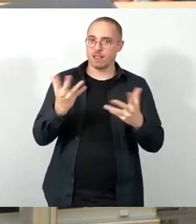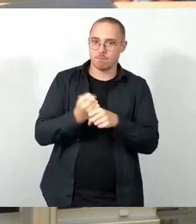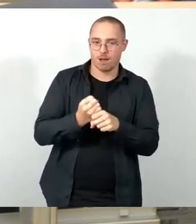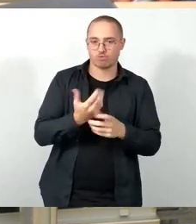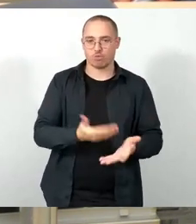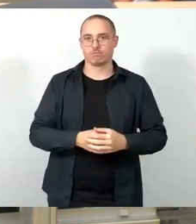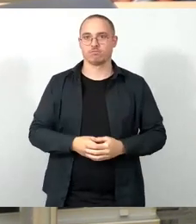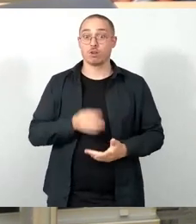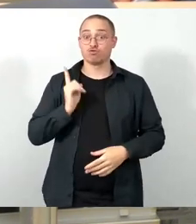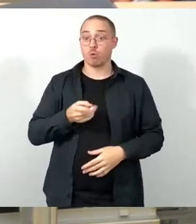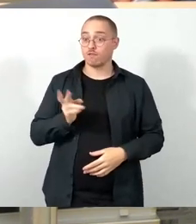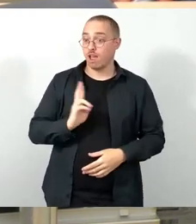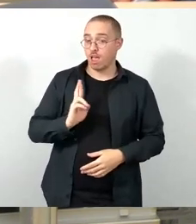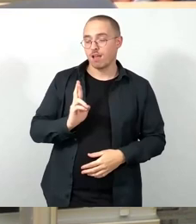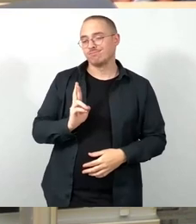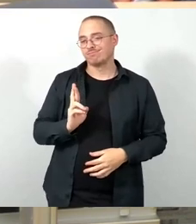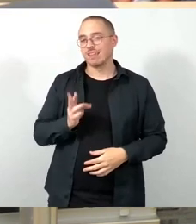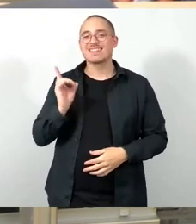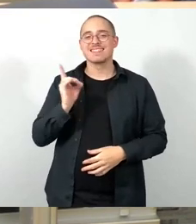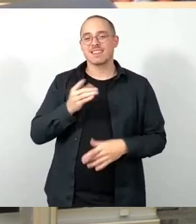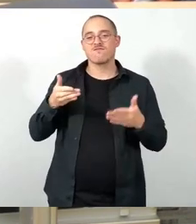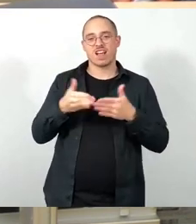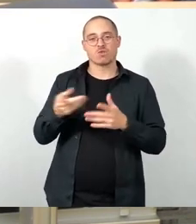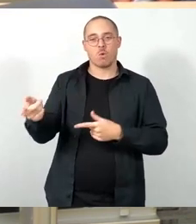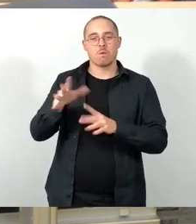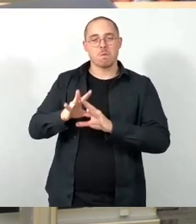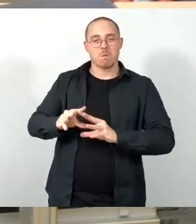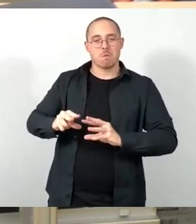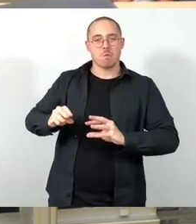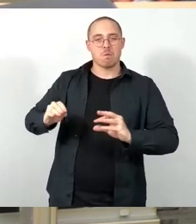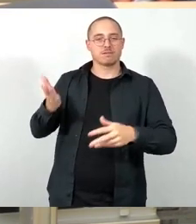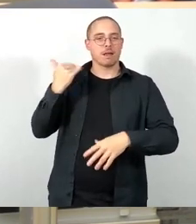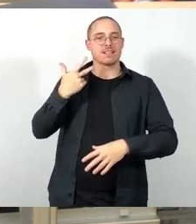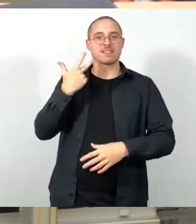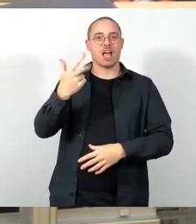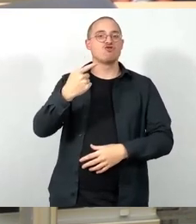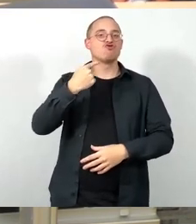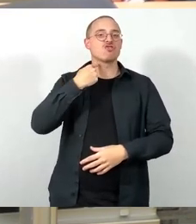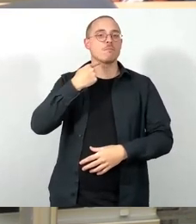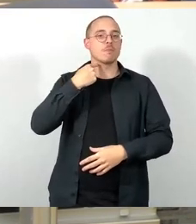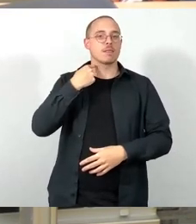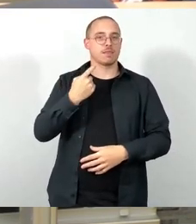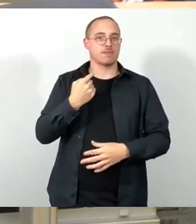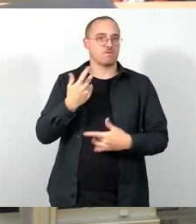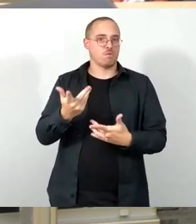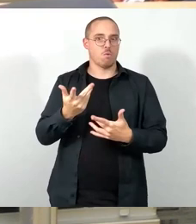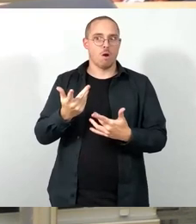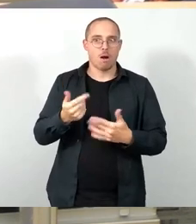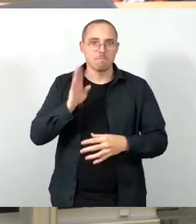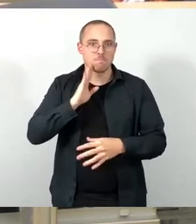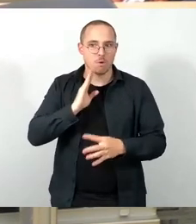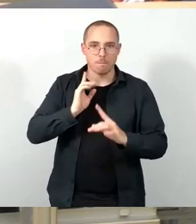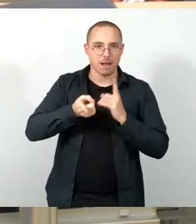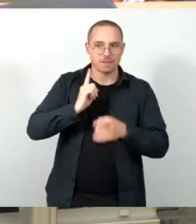verblichene Dissidentenfraktion, die drei ihrer Stimmen im damaligen Gebalk um den Bürgermeisterposten gegen den